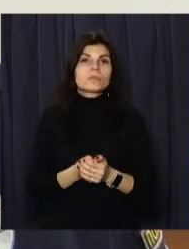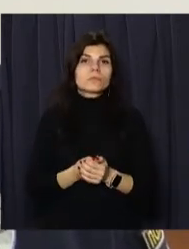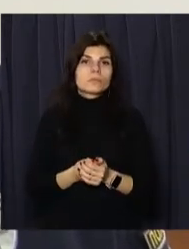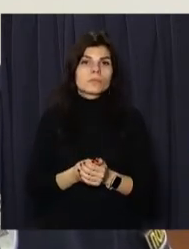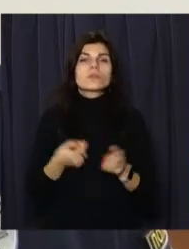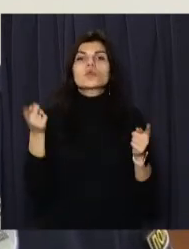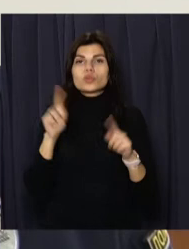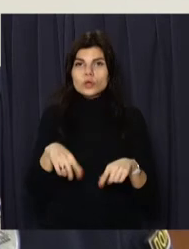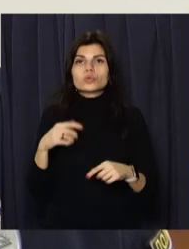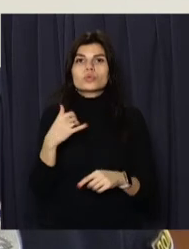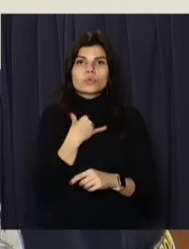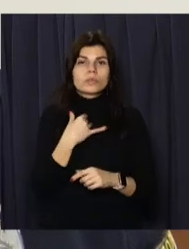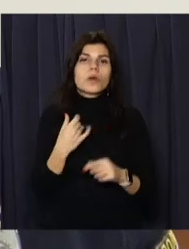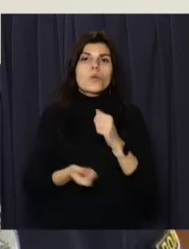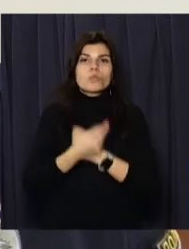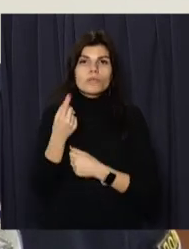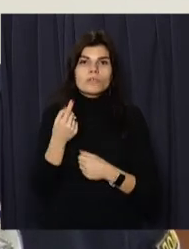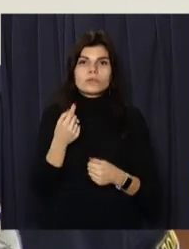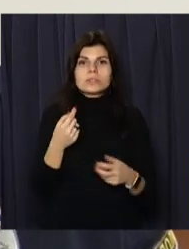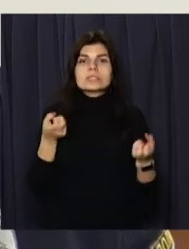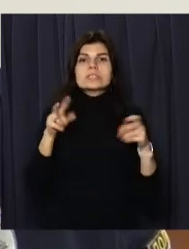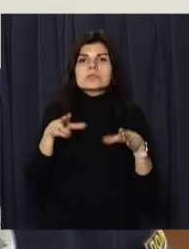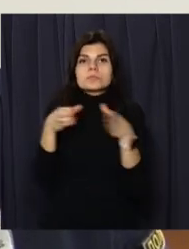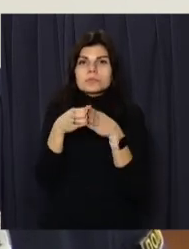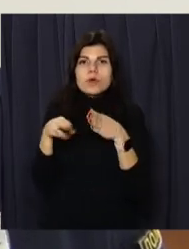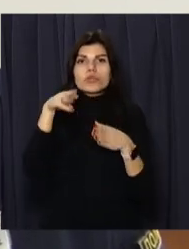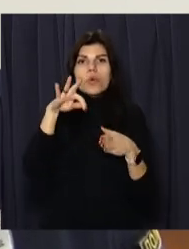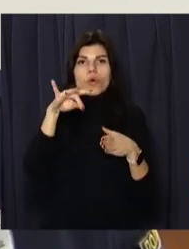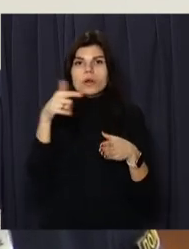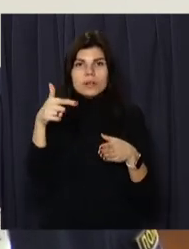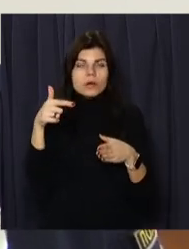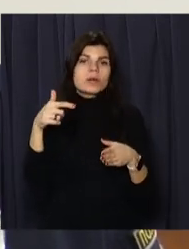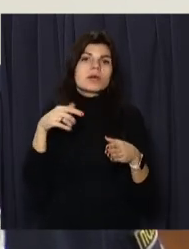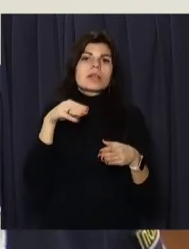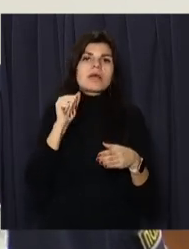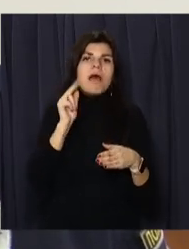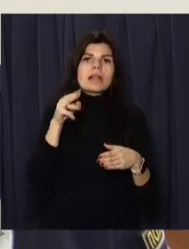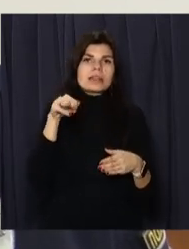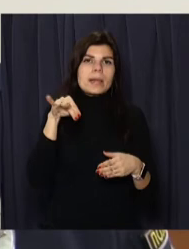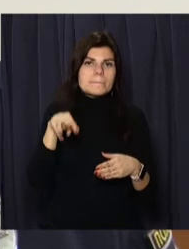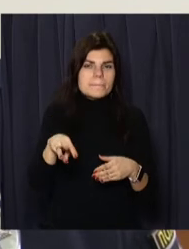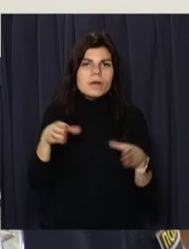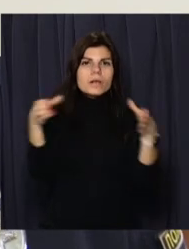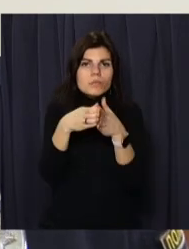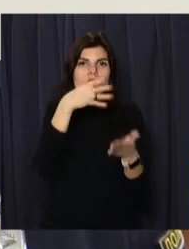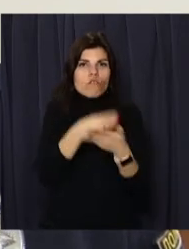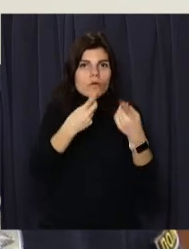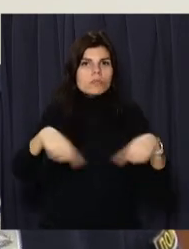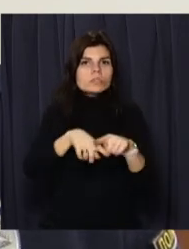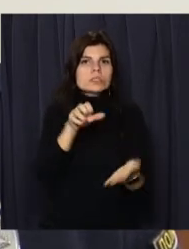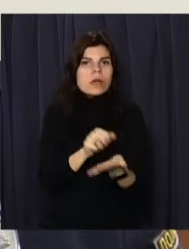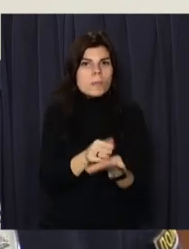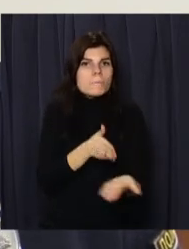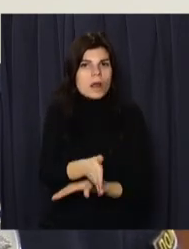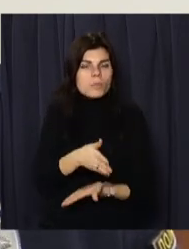Також у нас з'явилися спецпідрозділи ТОР, ТЕКТІМ. І в цих